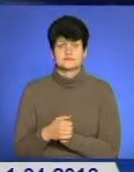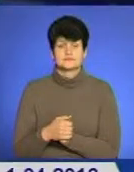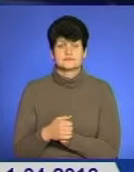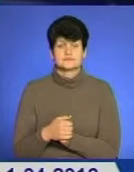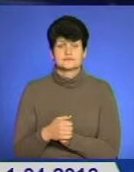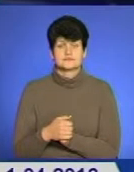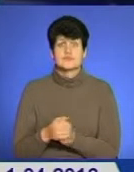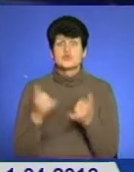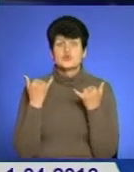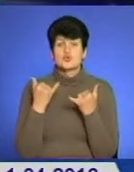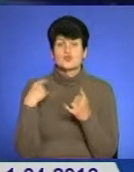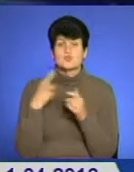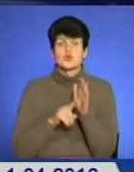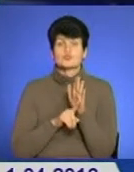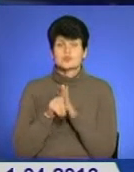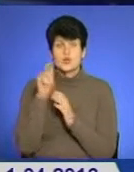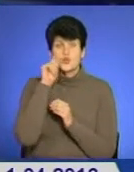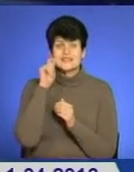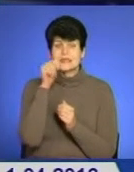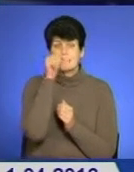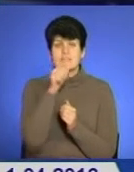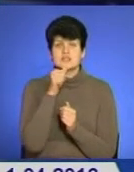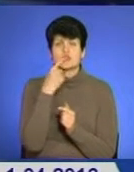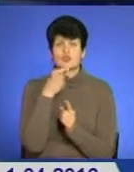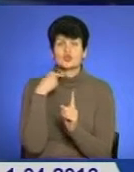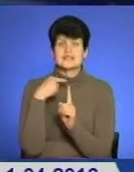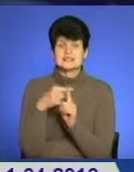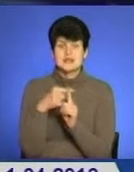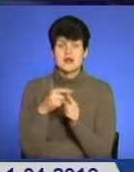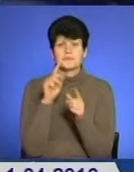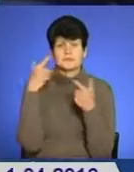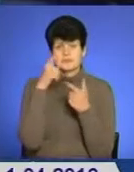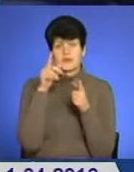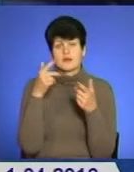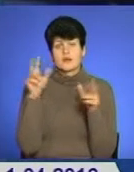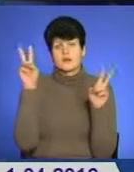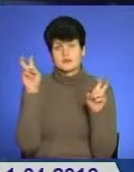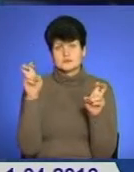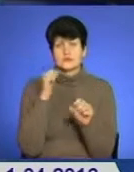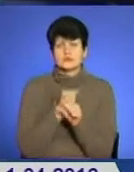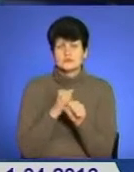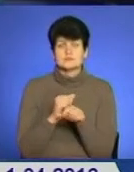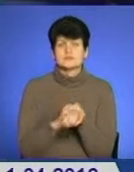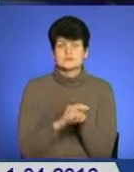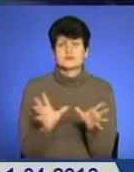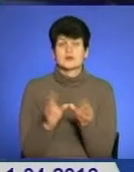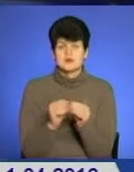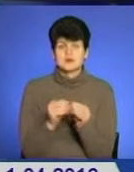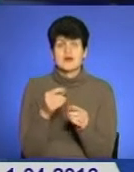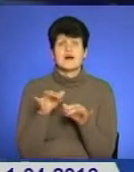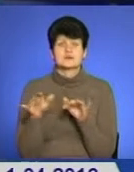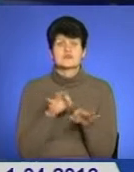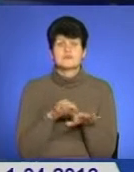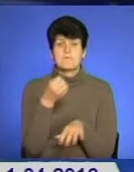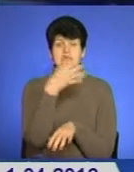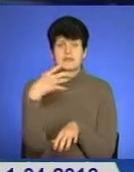Сьогодні в області розпочинається всеукраїнський місячник Червоного Христа під гаслом «Творімо милосердя разом». Акція проходить уже в 15-те для